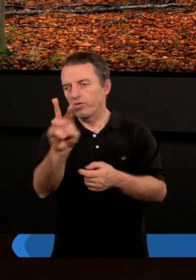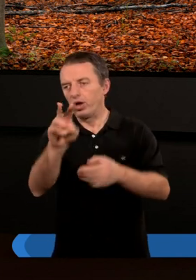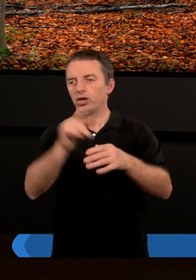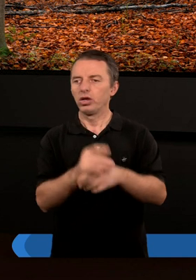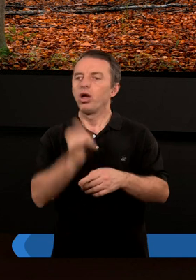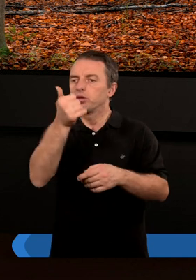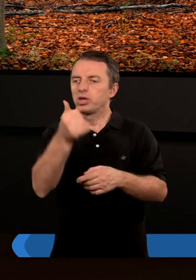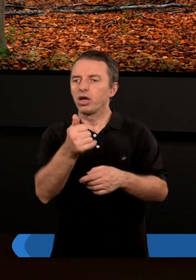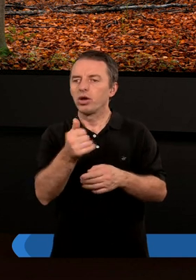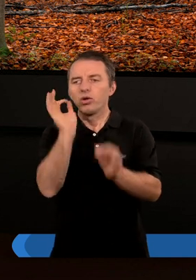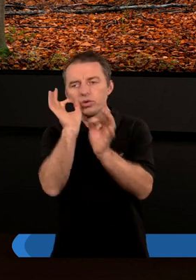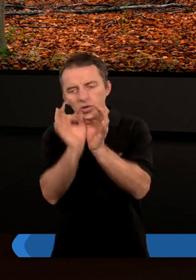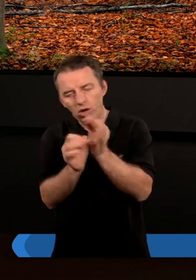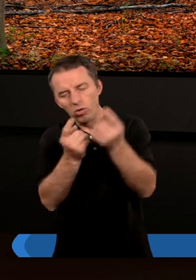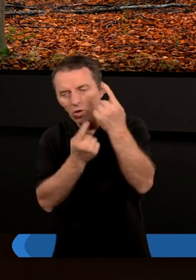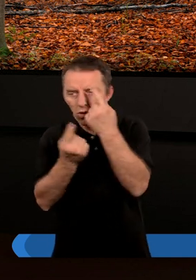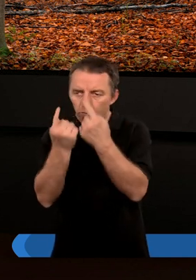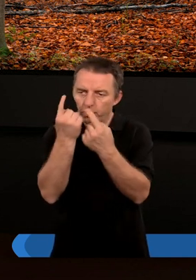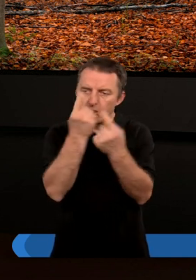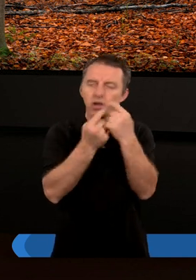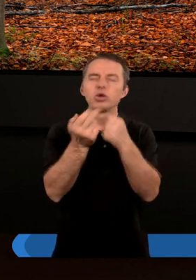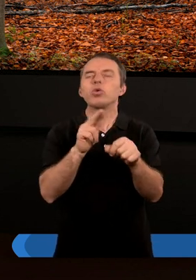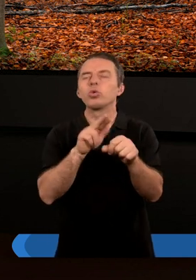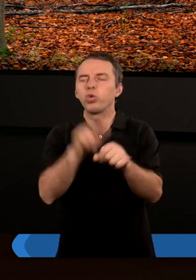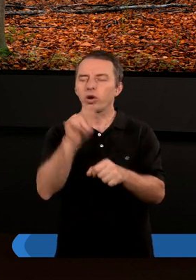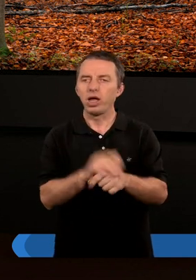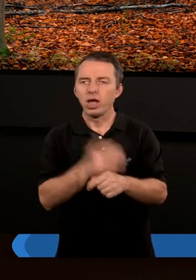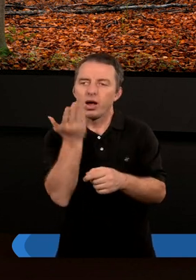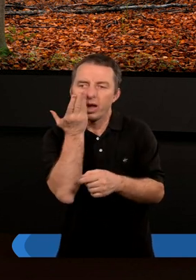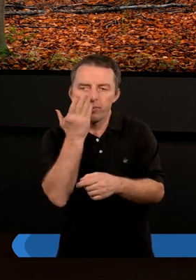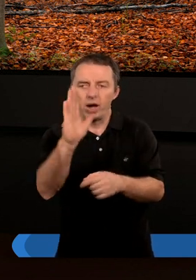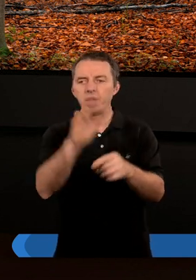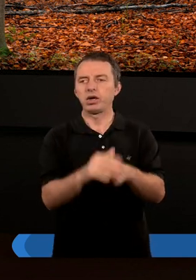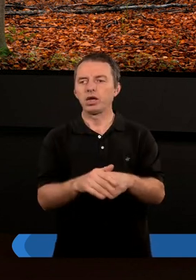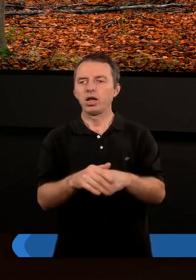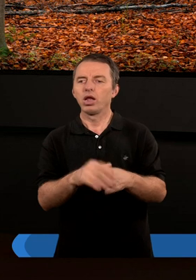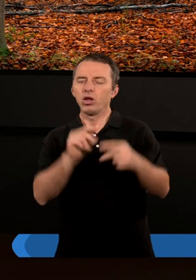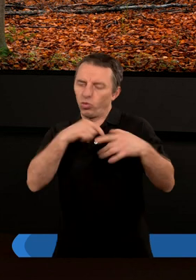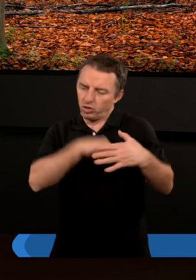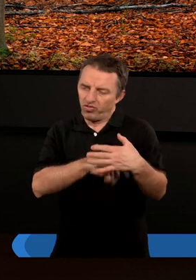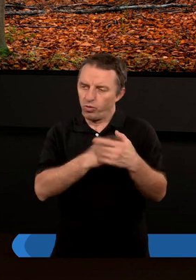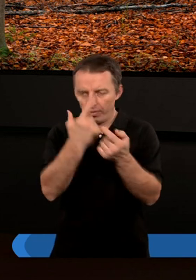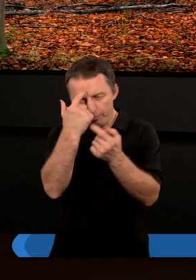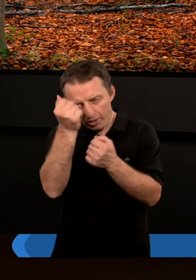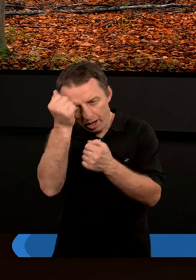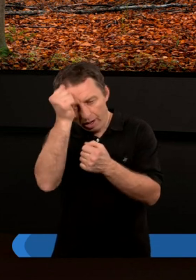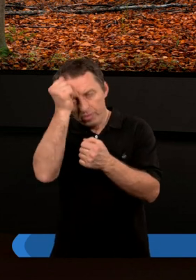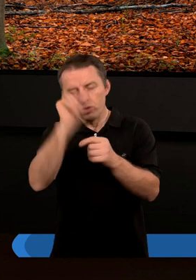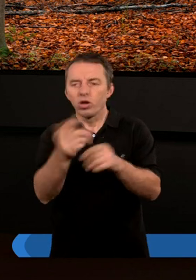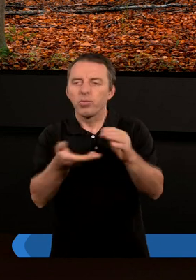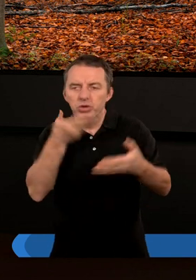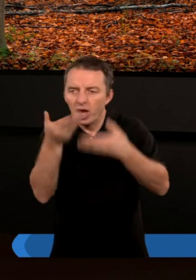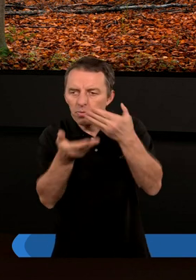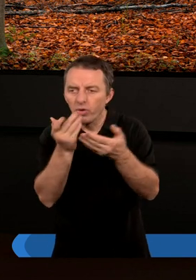z was o jedną taką szczególną myśl, która najbardziej utkwiła wam w pamięci czy najbardziej do was